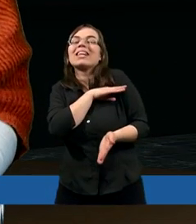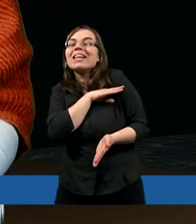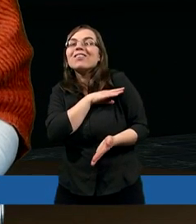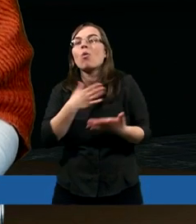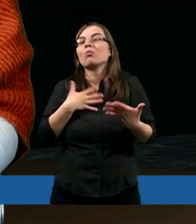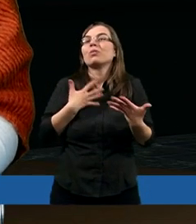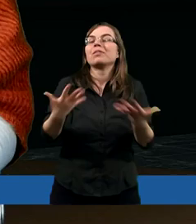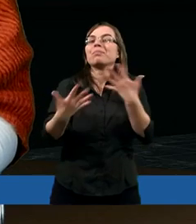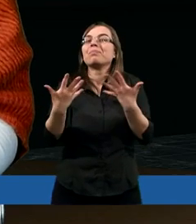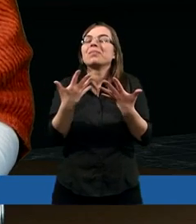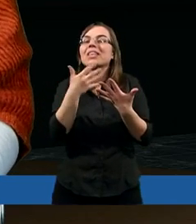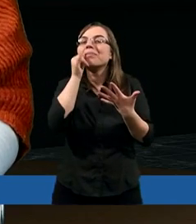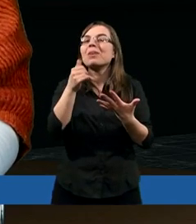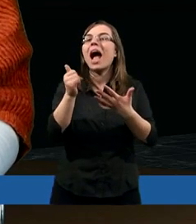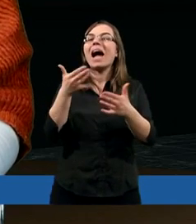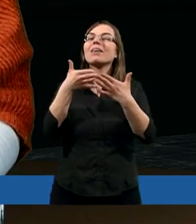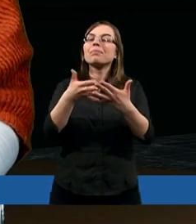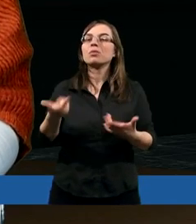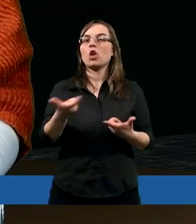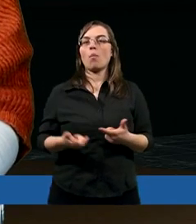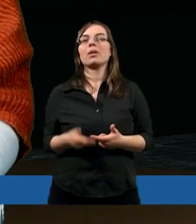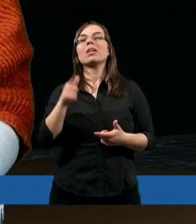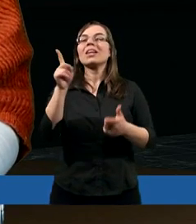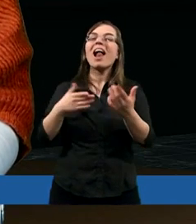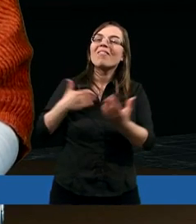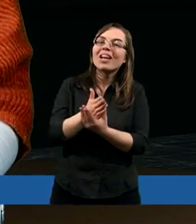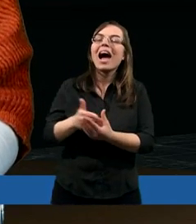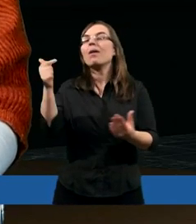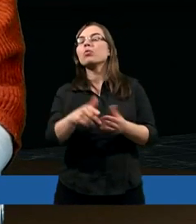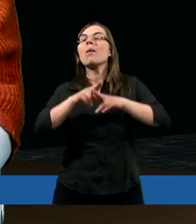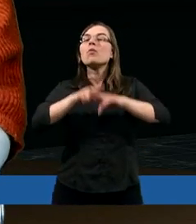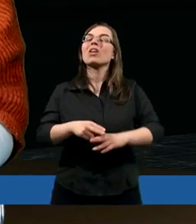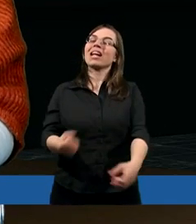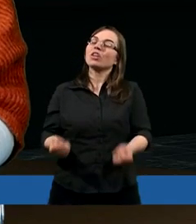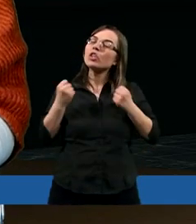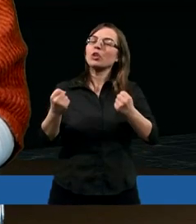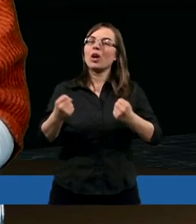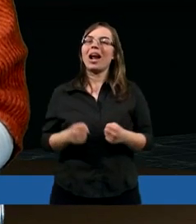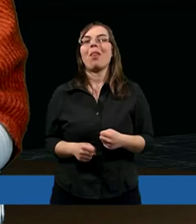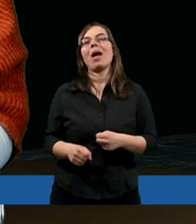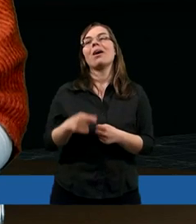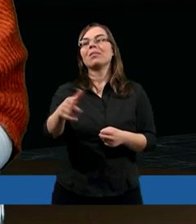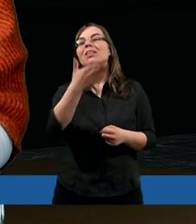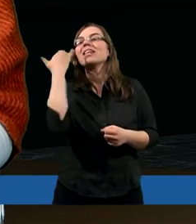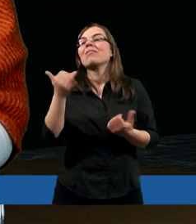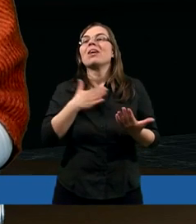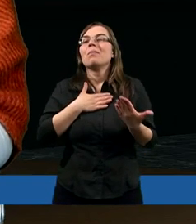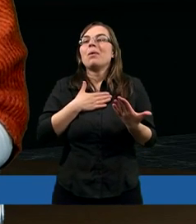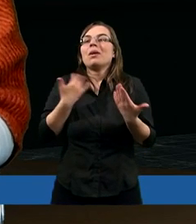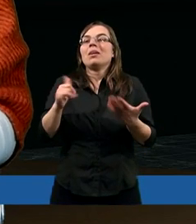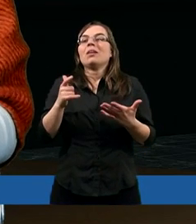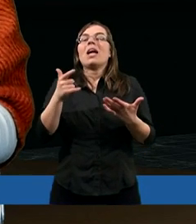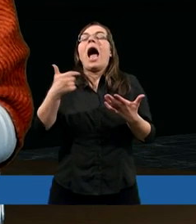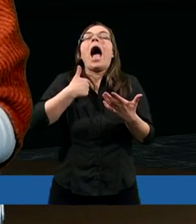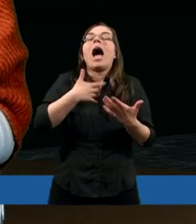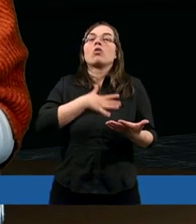I w tym wszystkim ich wiara musiała pozostać silna. Nie wiem, jak bym ja na